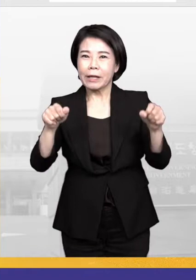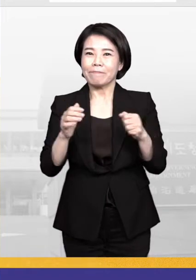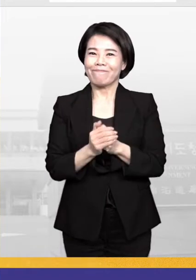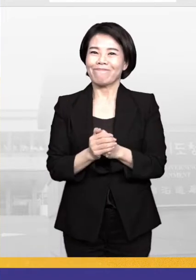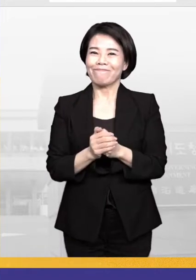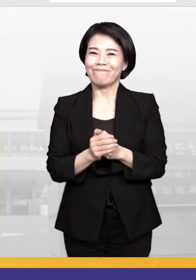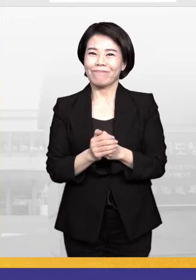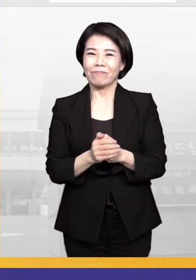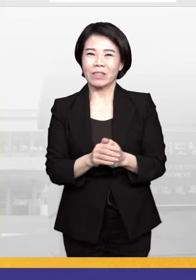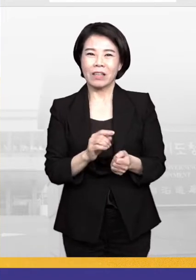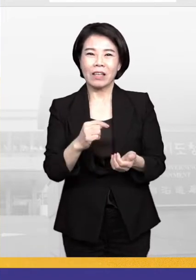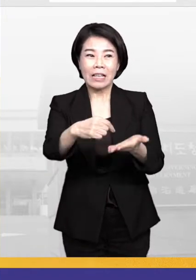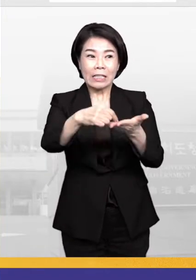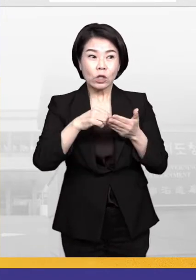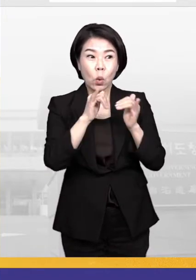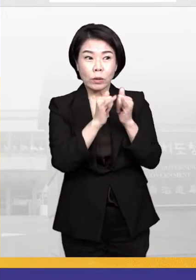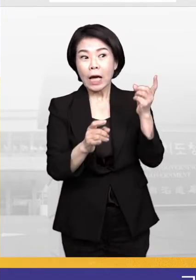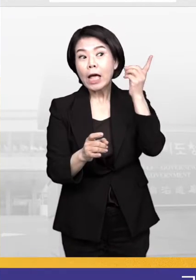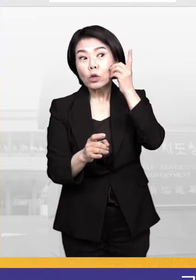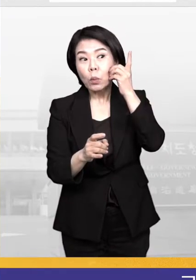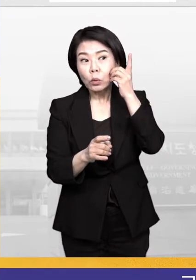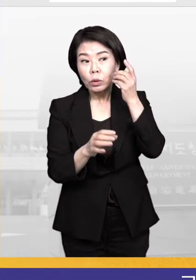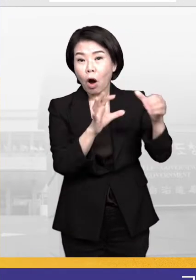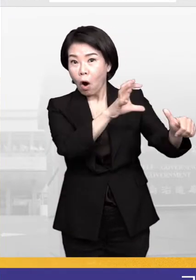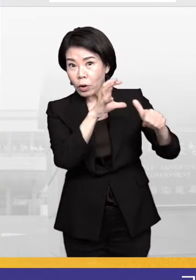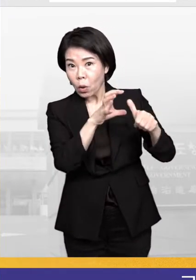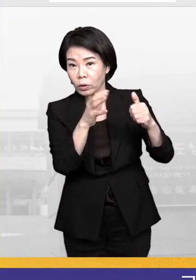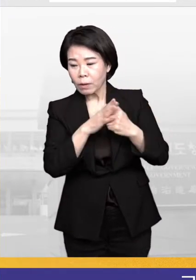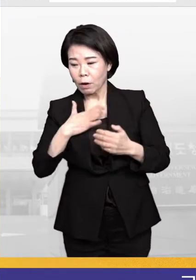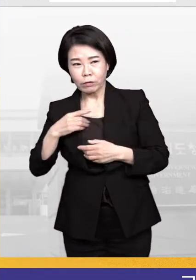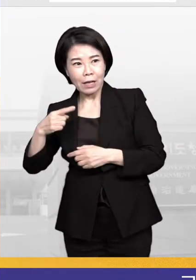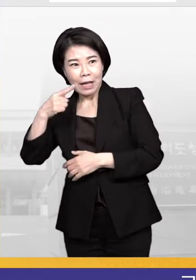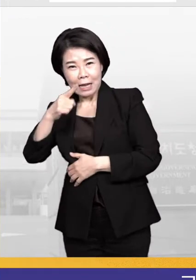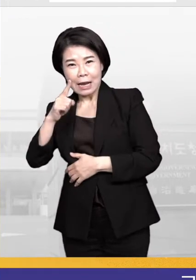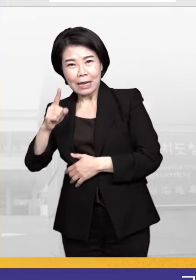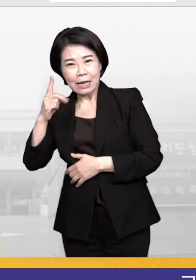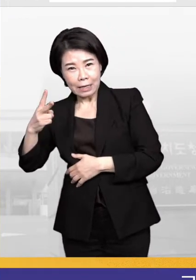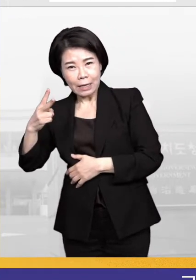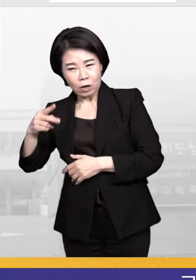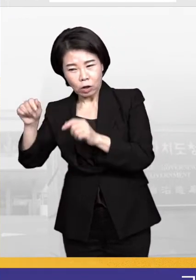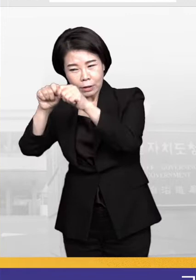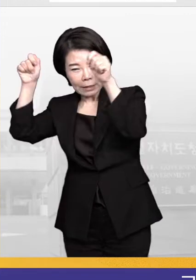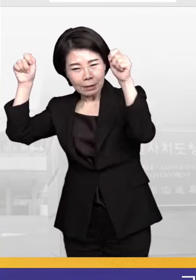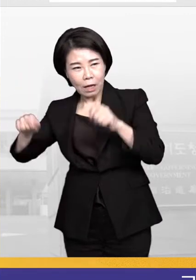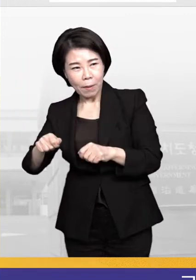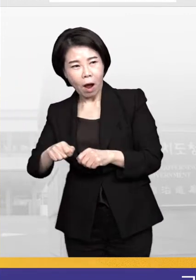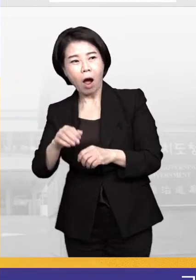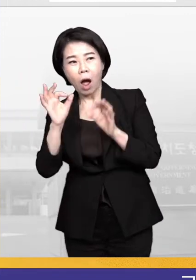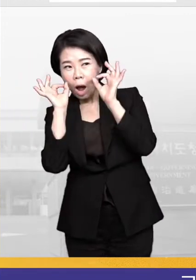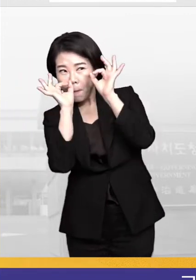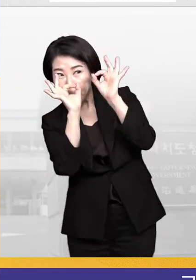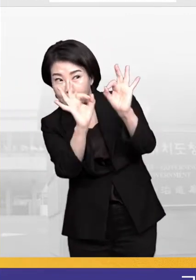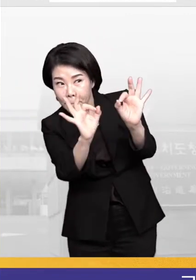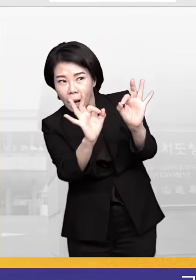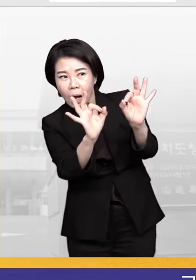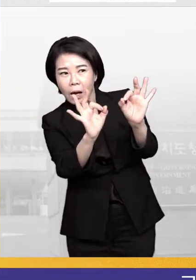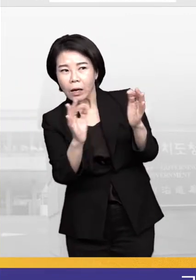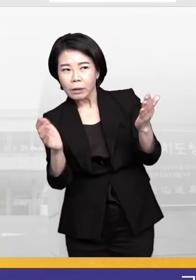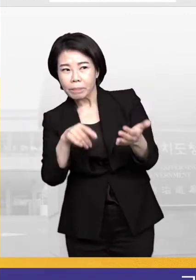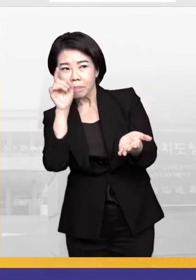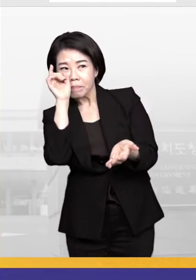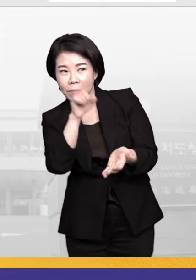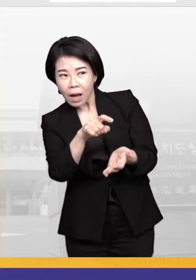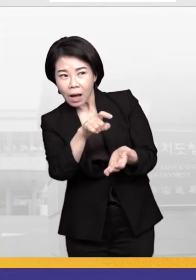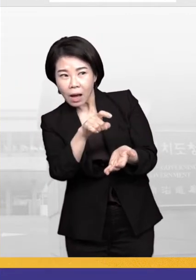신고자가 휴대폰으로 신고를 합니다. 그러면 우리 112 시스템 내에 보이는 112를 근무자가 클릭을 하게